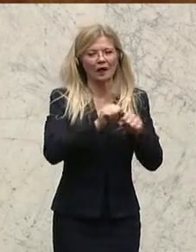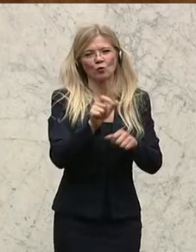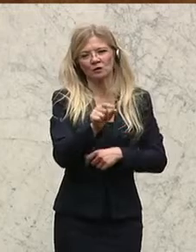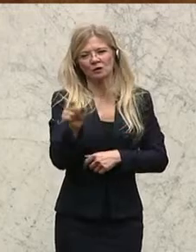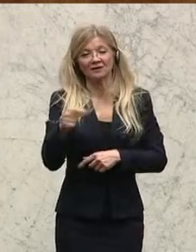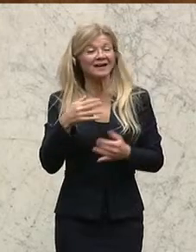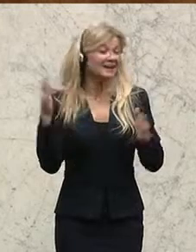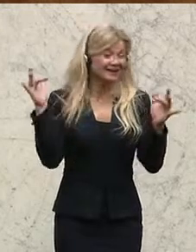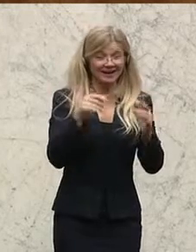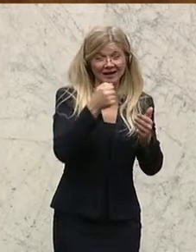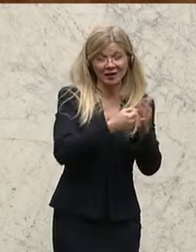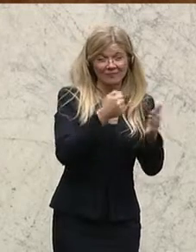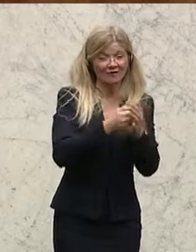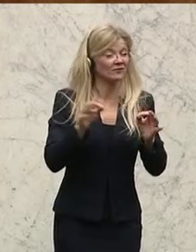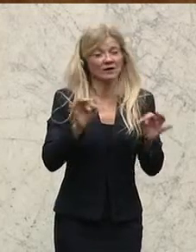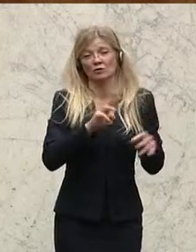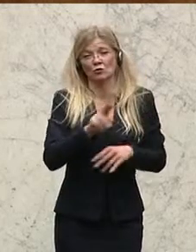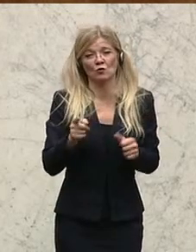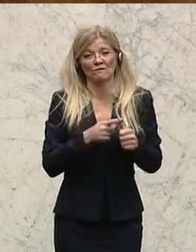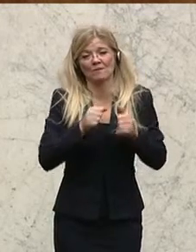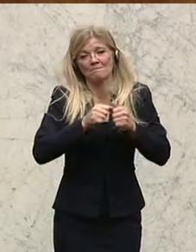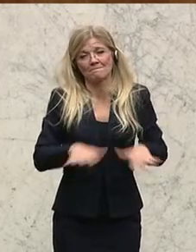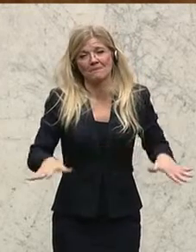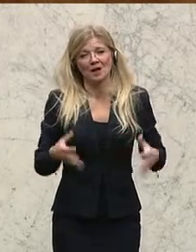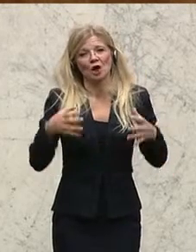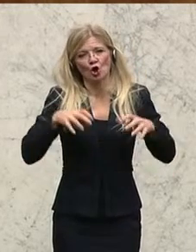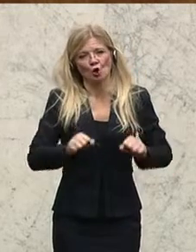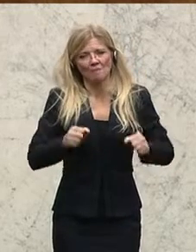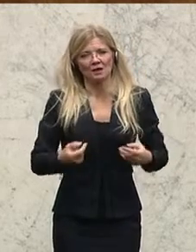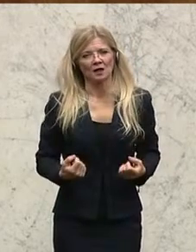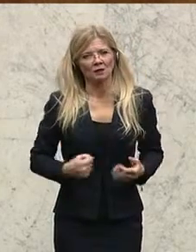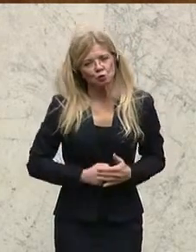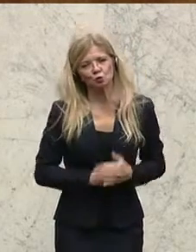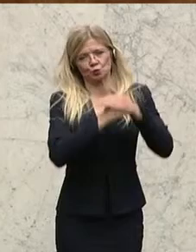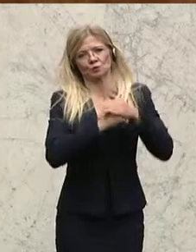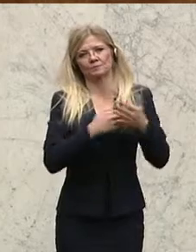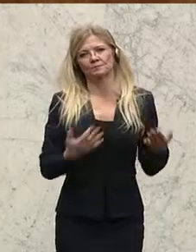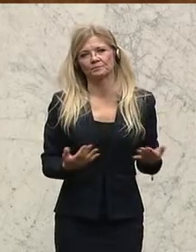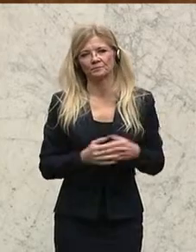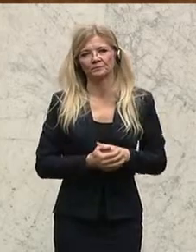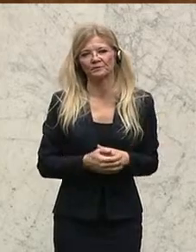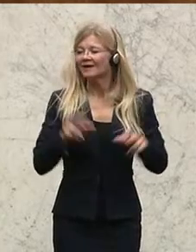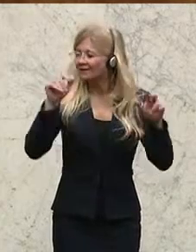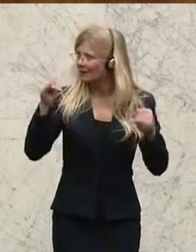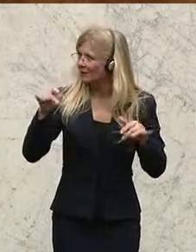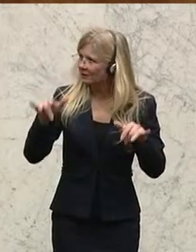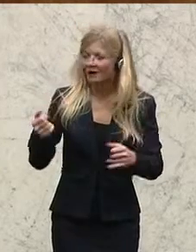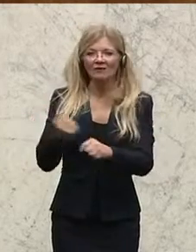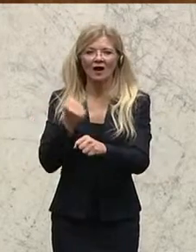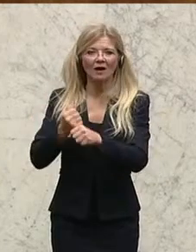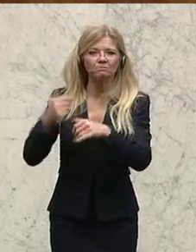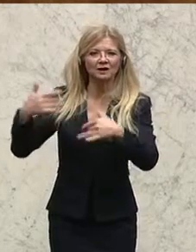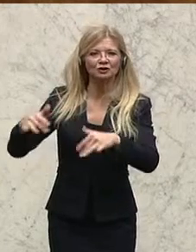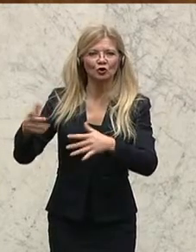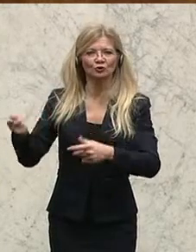ankämpfen können wir nur, indem wir die Medienkompetenz stärken. Das Thema Erwerbsarbeitslosigkeit kommt immer wieder oder es wird immer wieder gesprochen